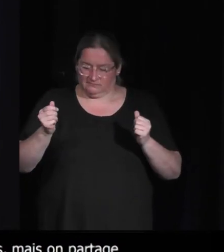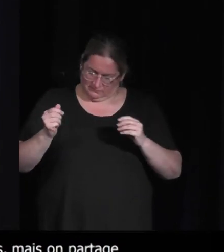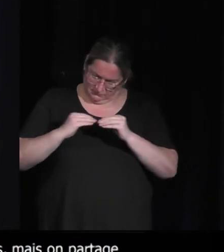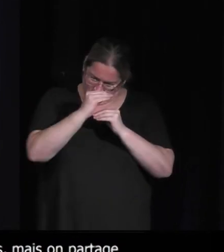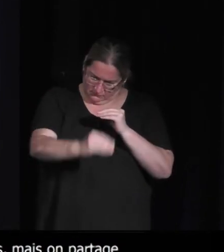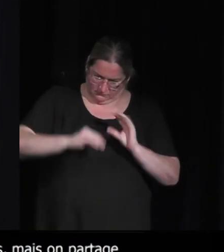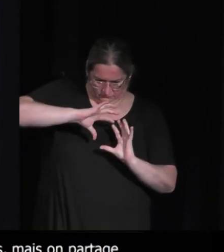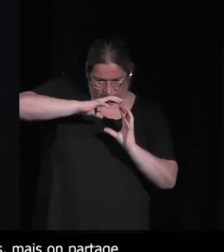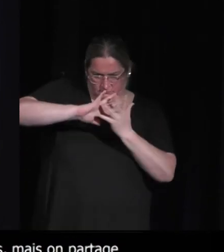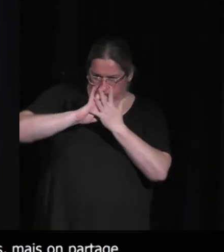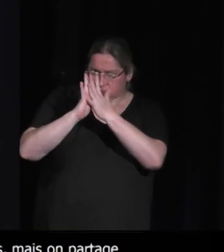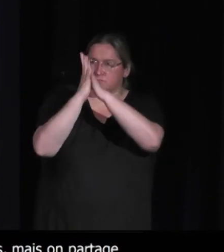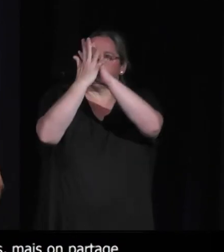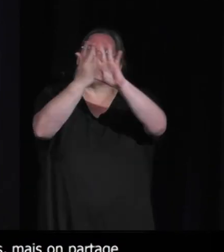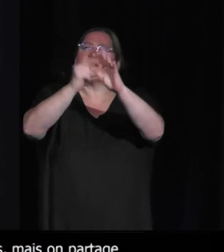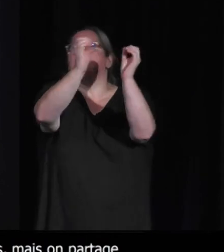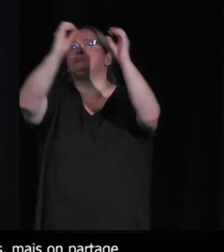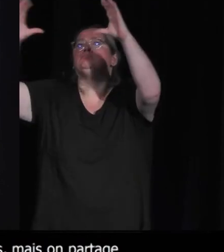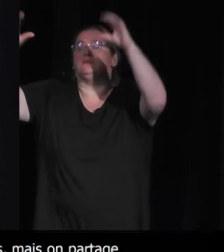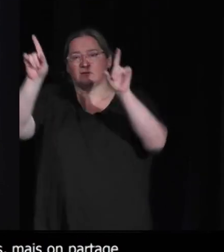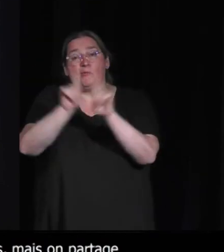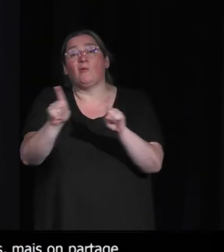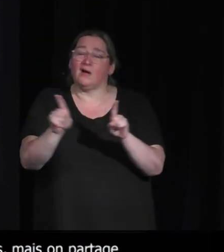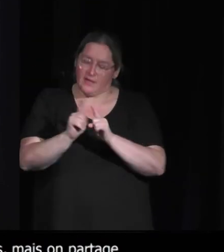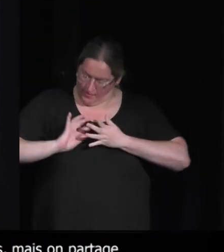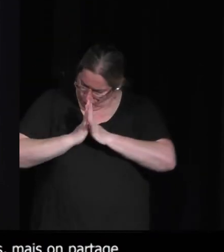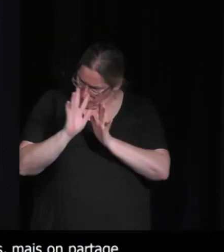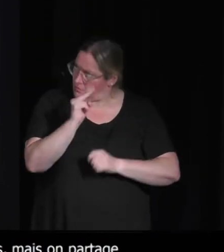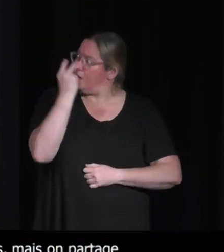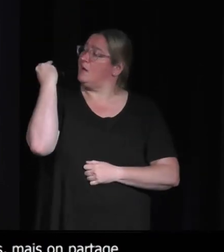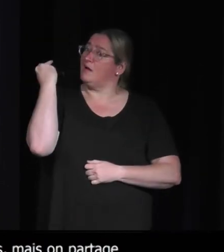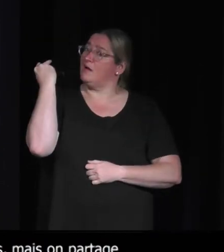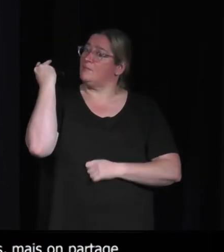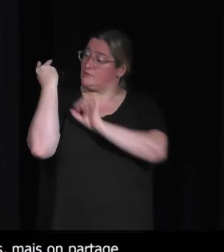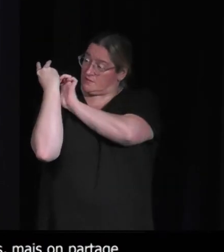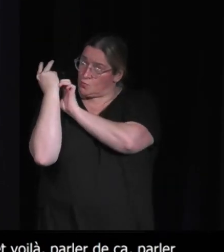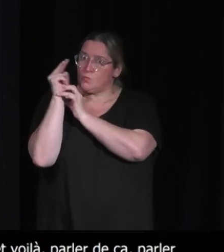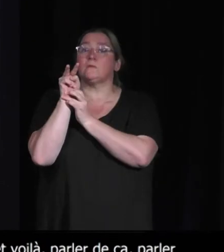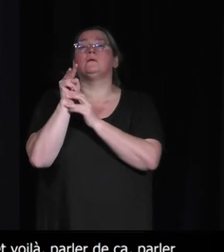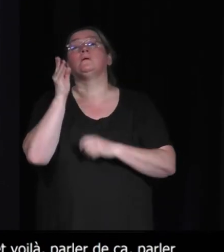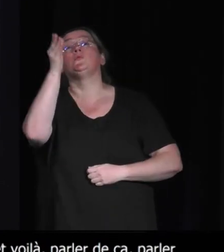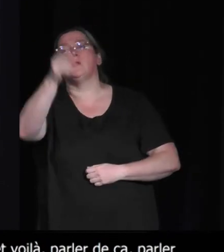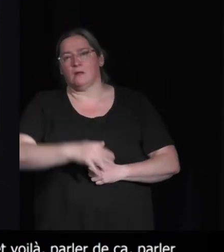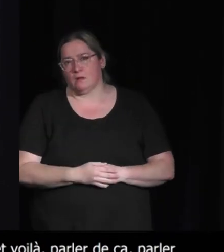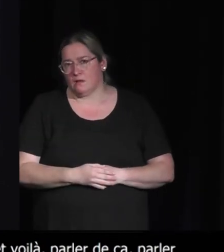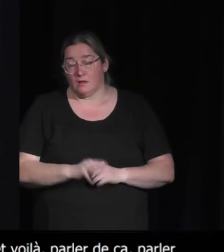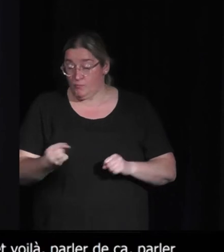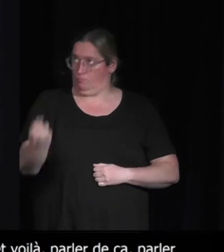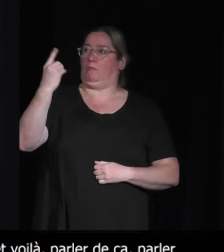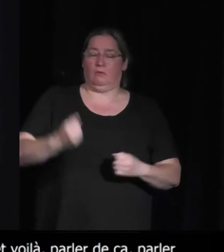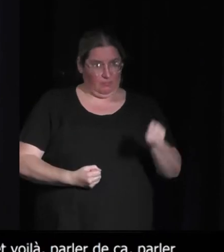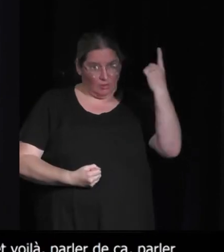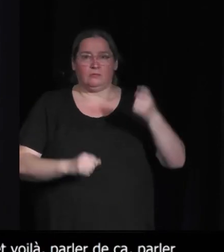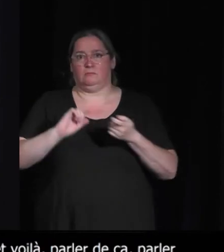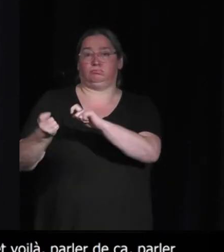parce que l'évolution, la regarde en arrière, mais il l'évolution qui va se produire et qui peut partir de n'importe où dans